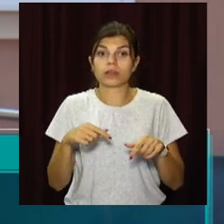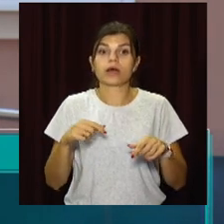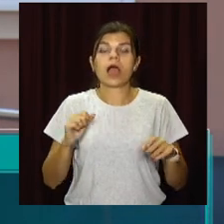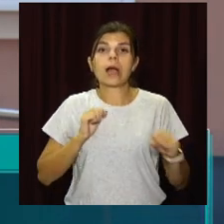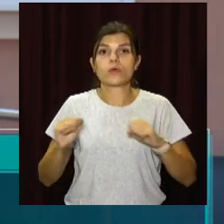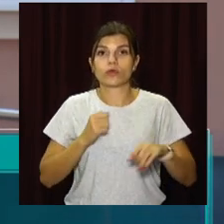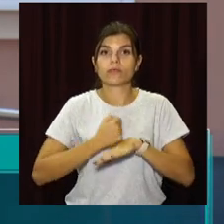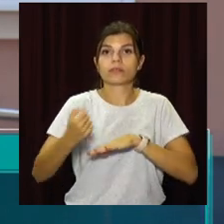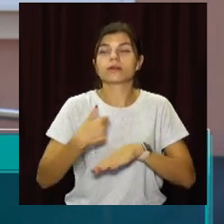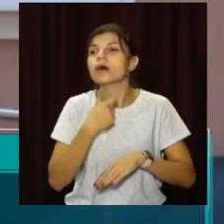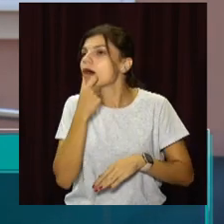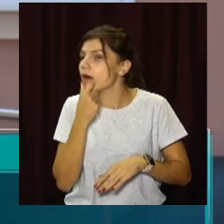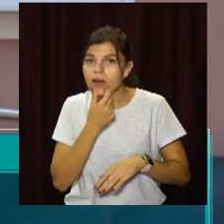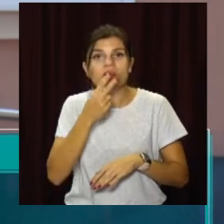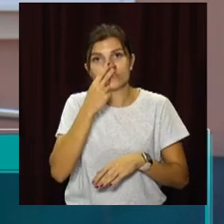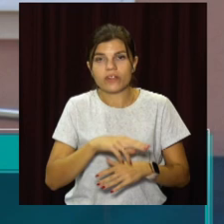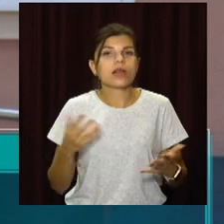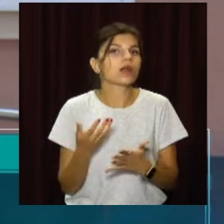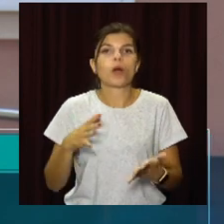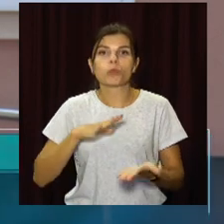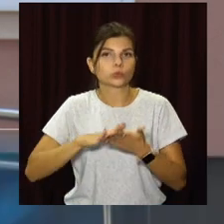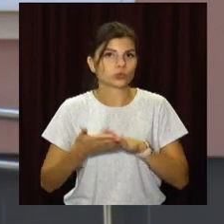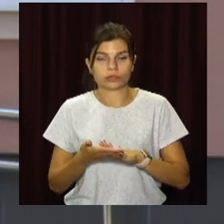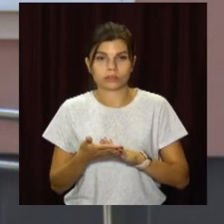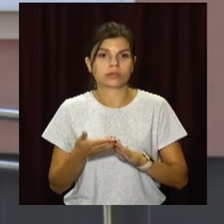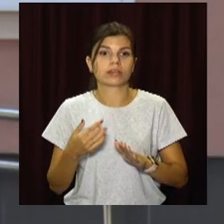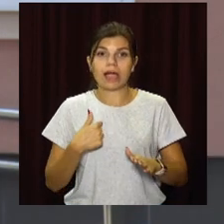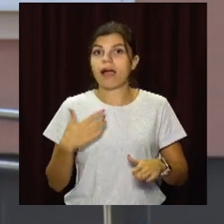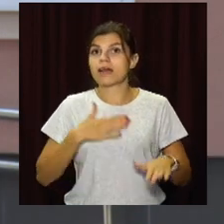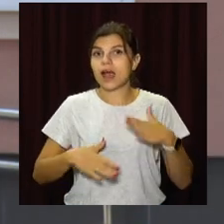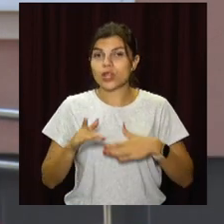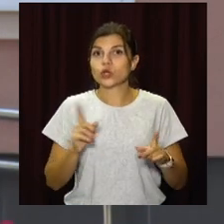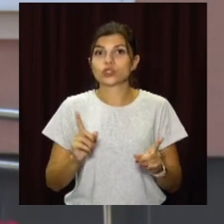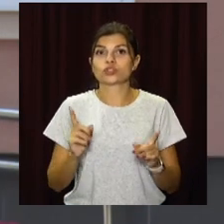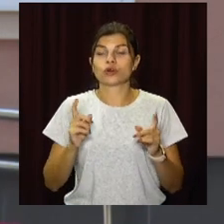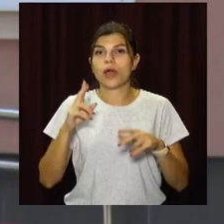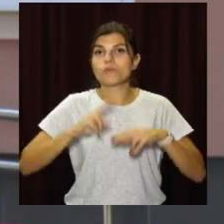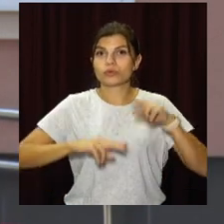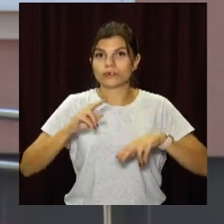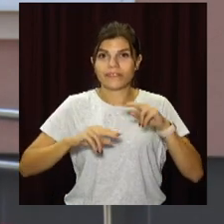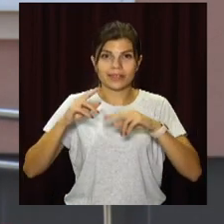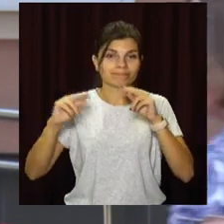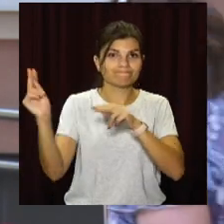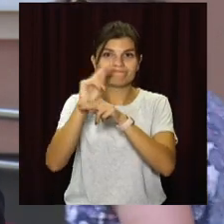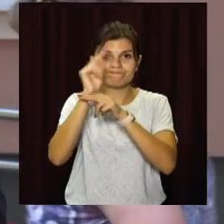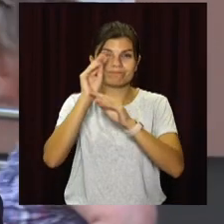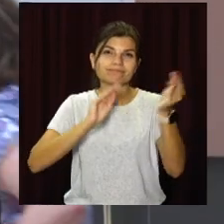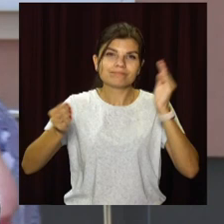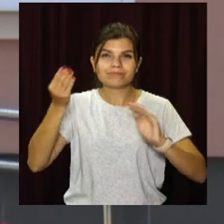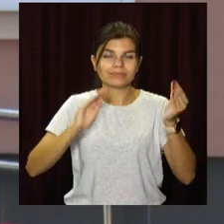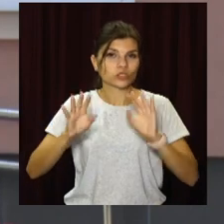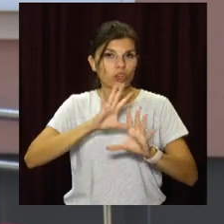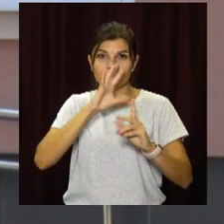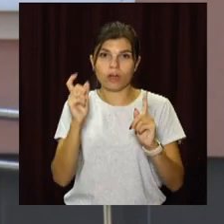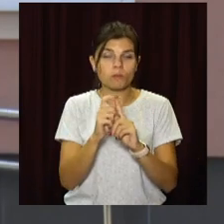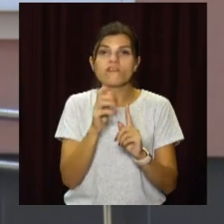і бачив, в якому стані вона знаходилась. Радий, що будівельні роботи і оздоблення завершено в